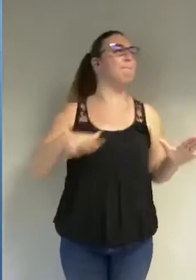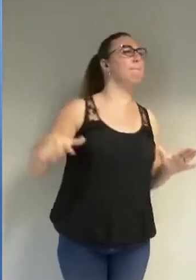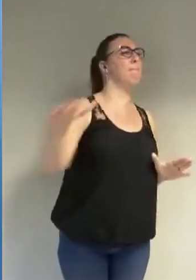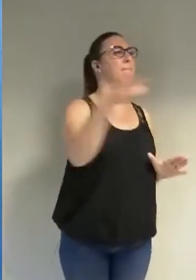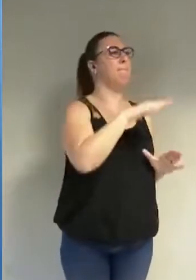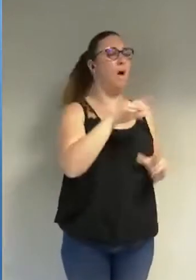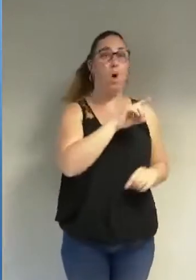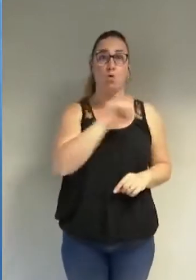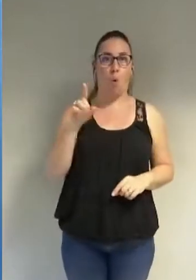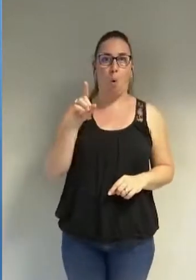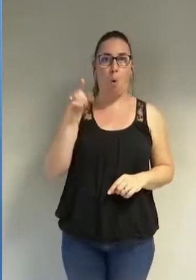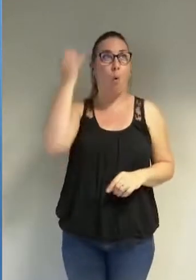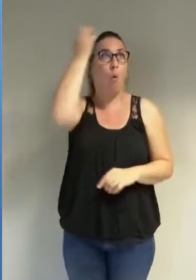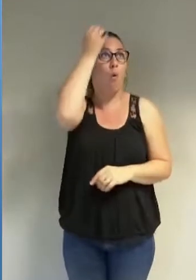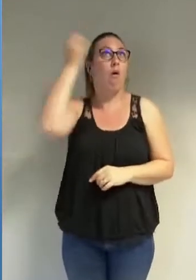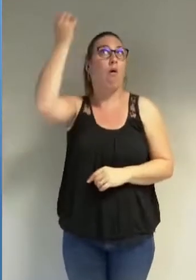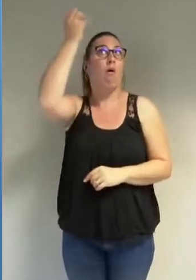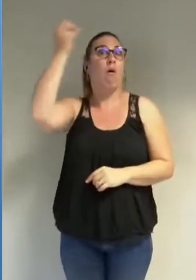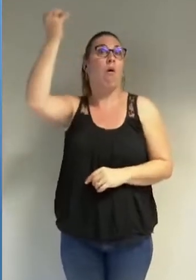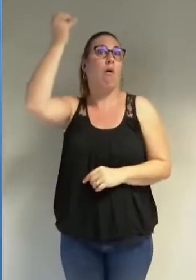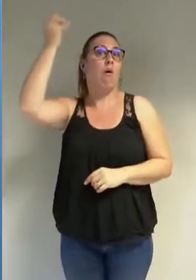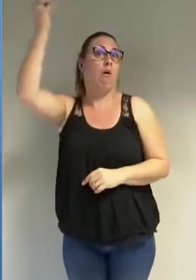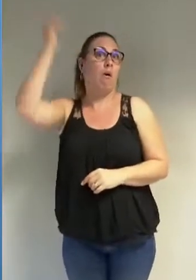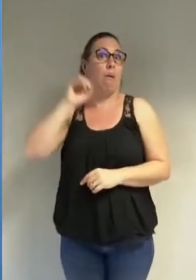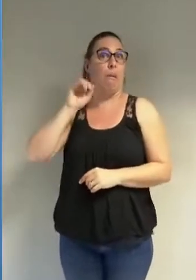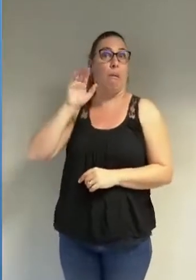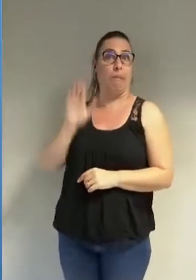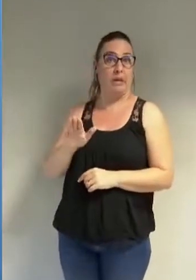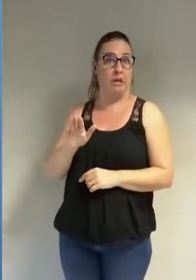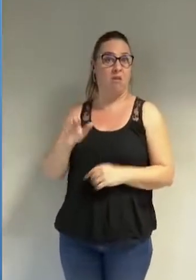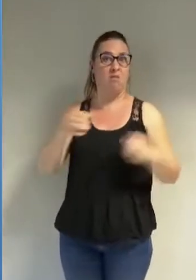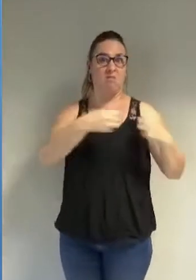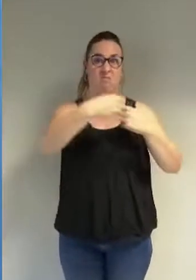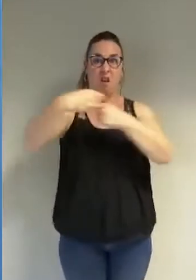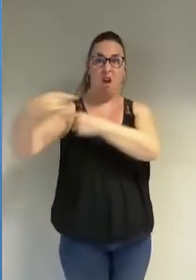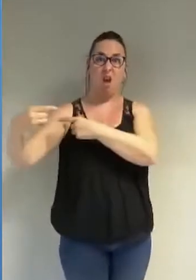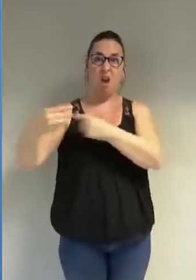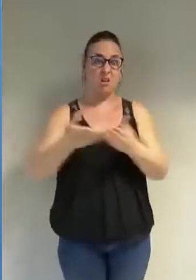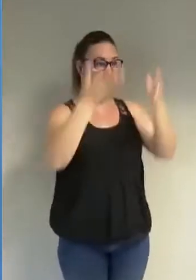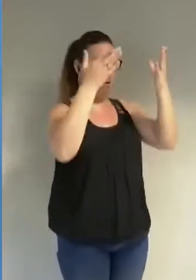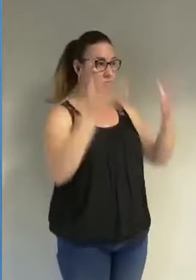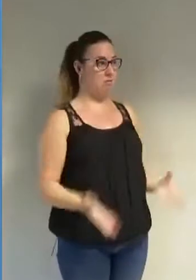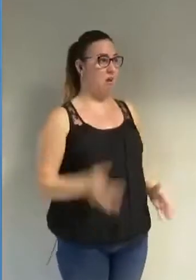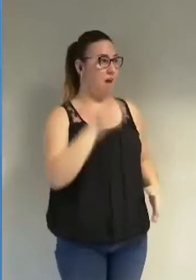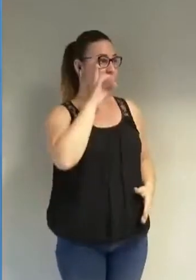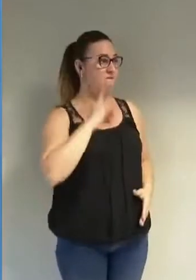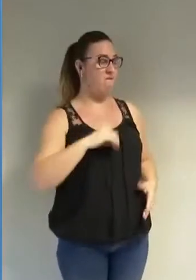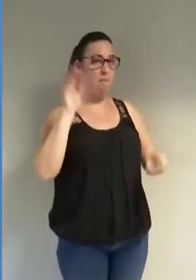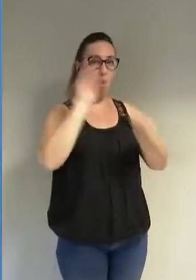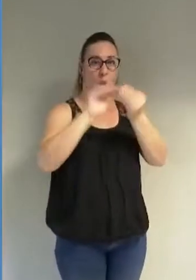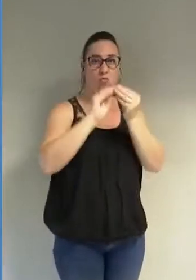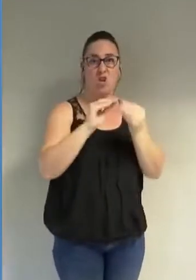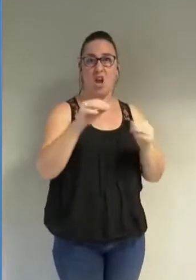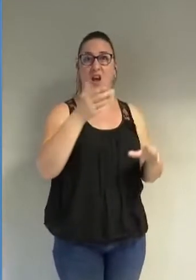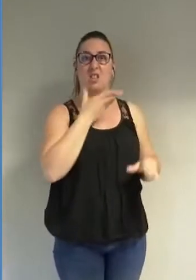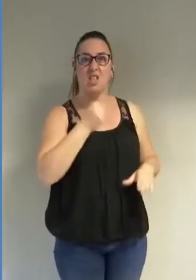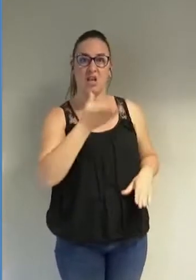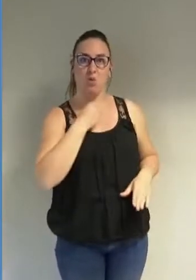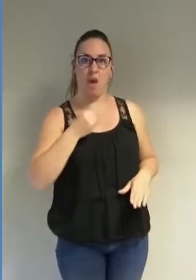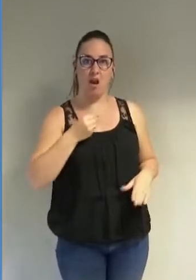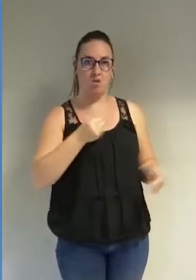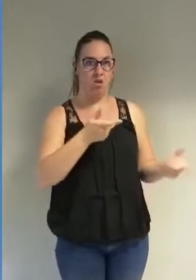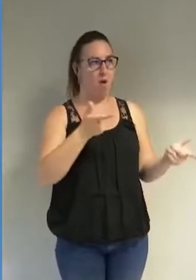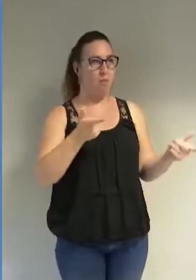d'une odologie qui les assigne à être des objets sexuels tentateurs qui doivent être